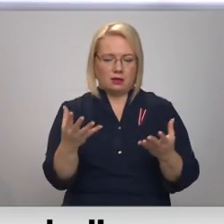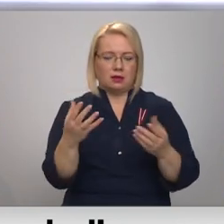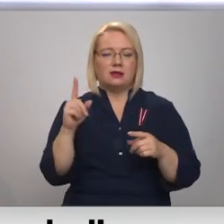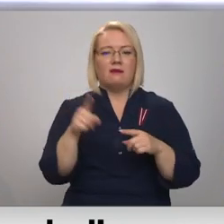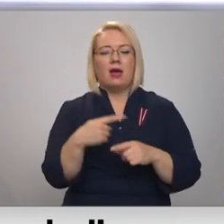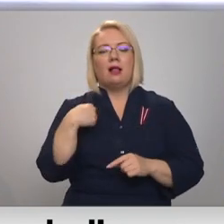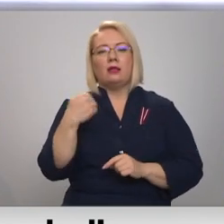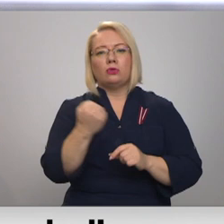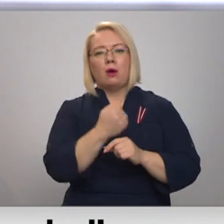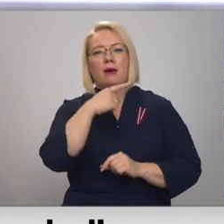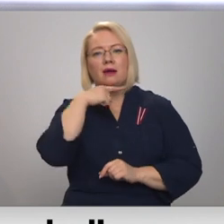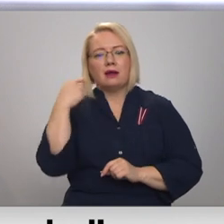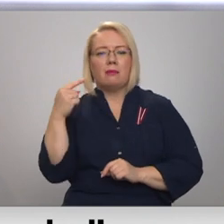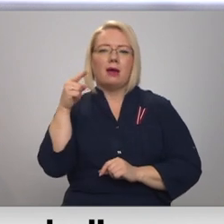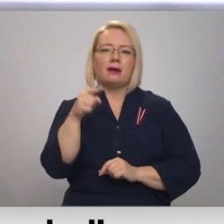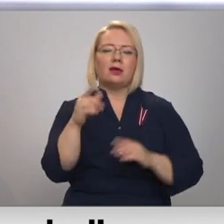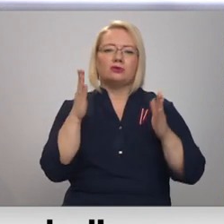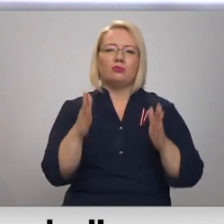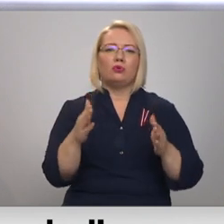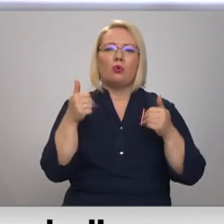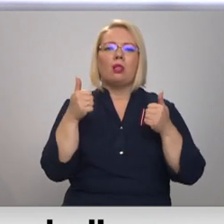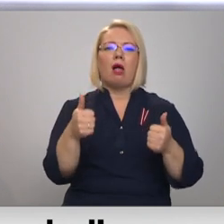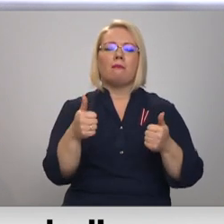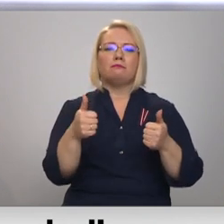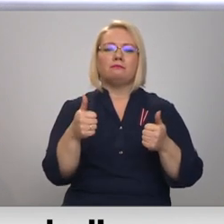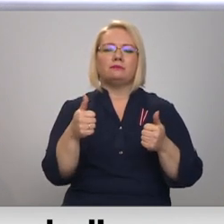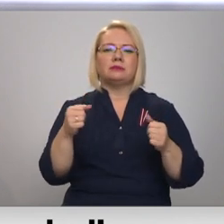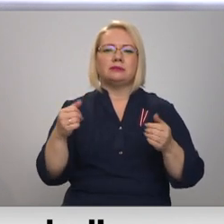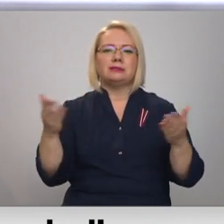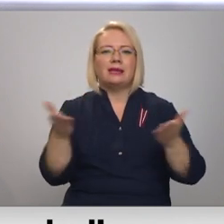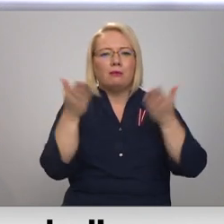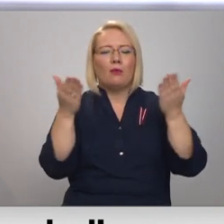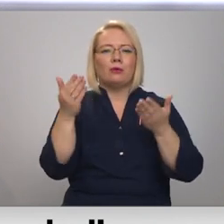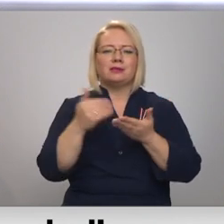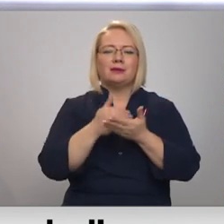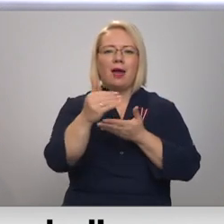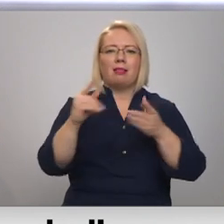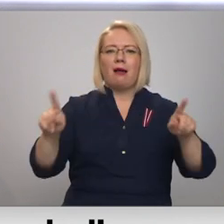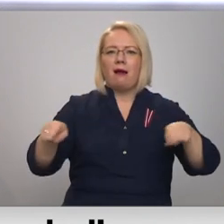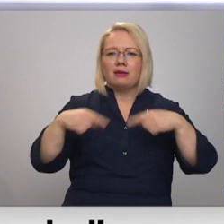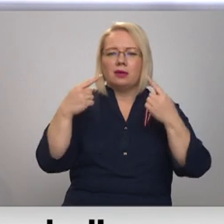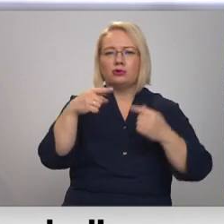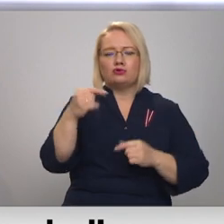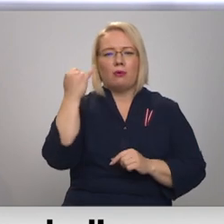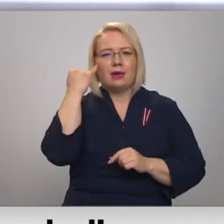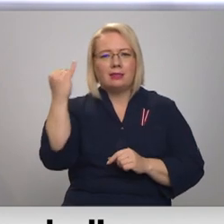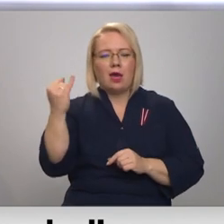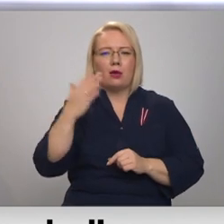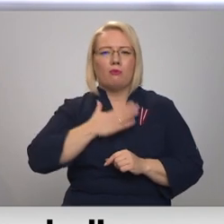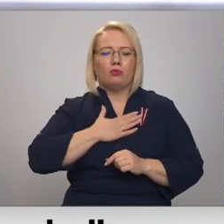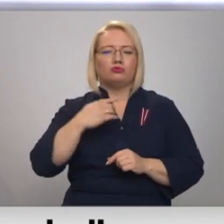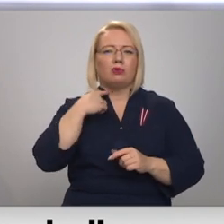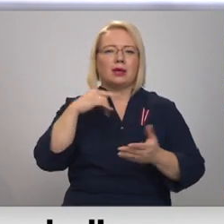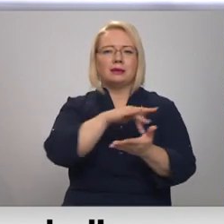Vēl mēs gribētu tomēr, ka tas būtu tāds labs stimulus tālāk attīstīt šo ideju, ka mums ir Rīgas